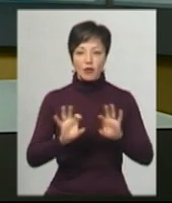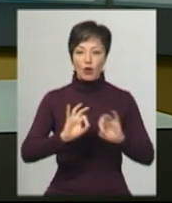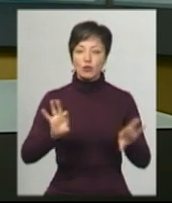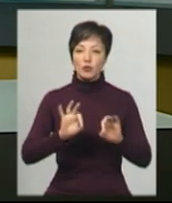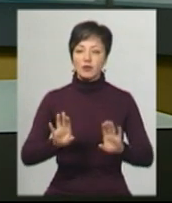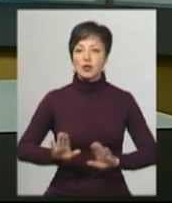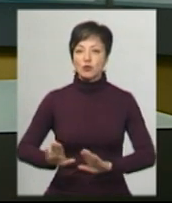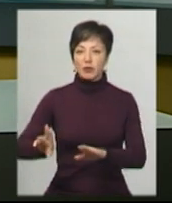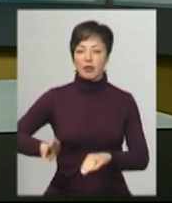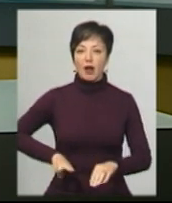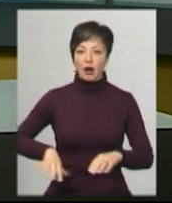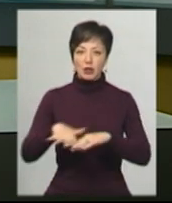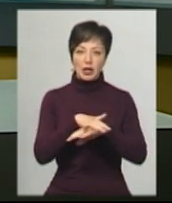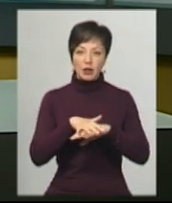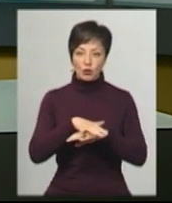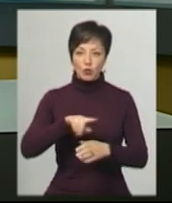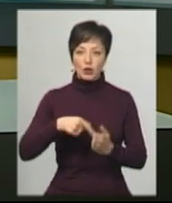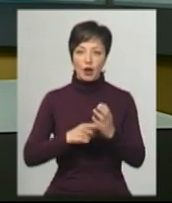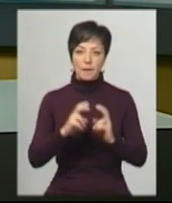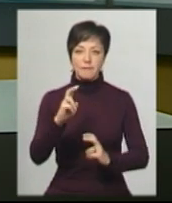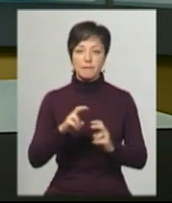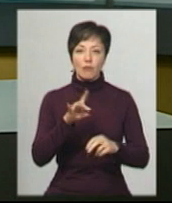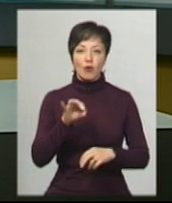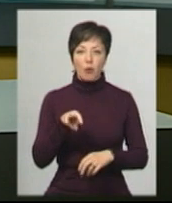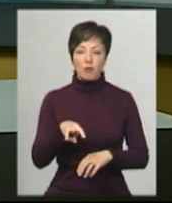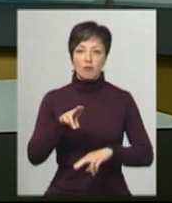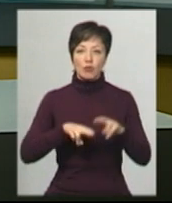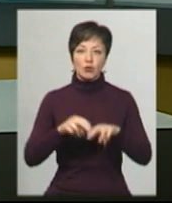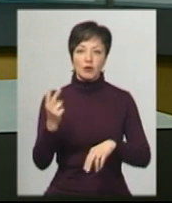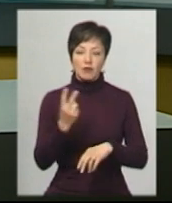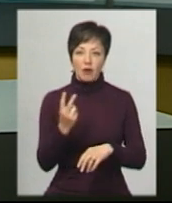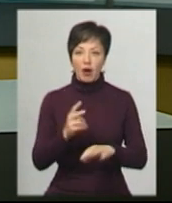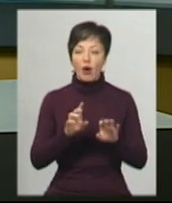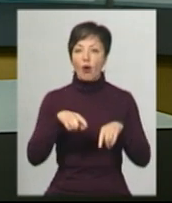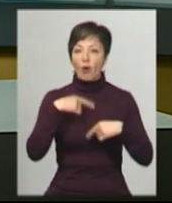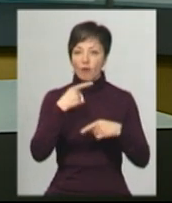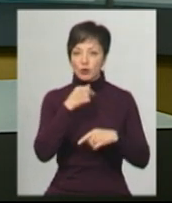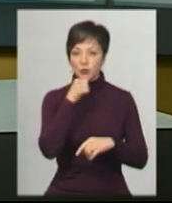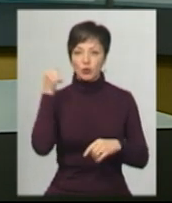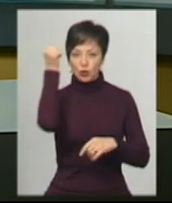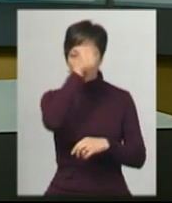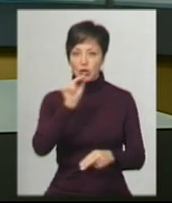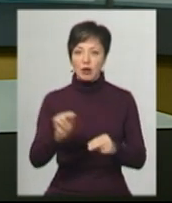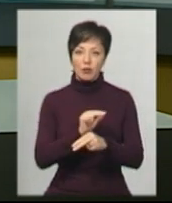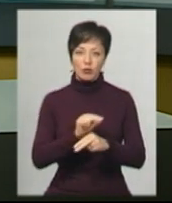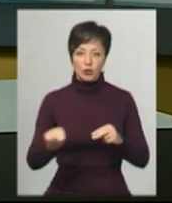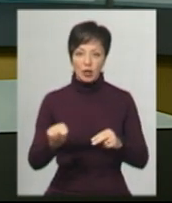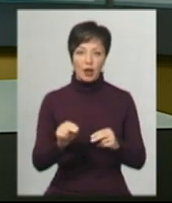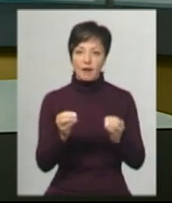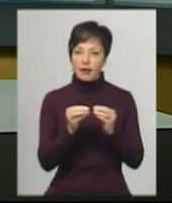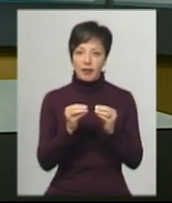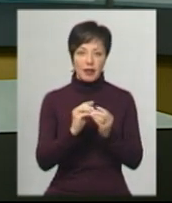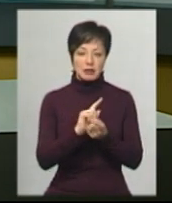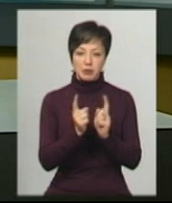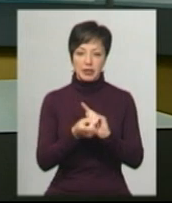заступник директора ринку комунального підприємства «Промбуд-2» Олег Гончар. Говорить, що минулорічний ремонт на вулиці геологів не змінив